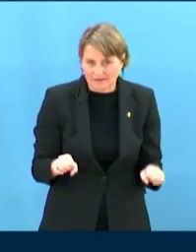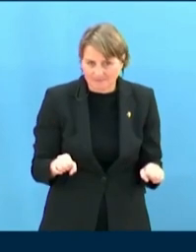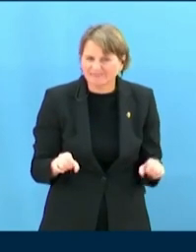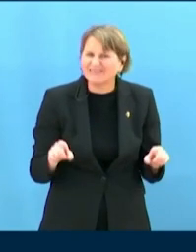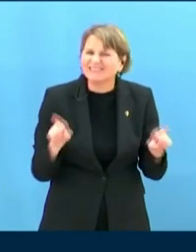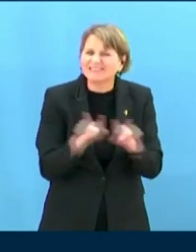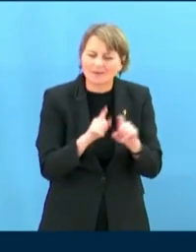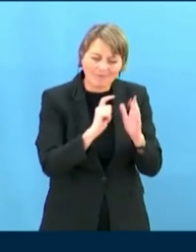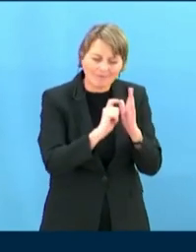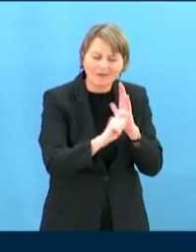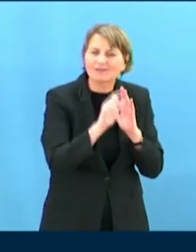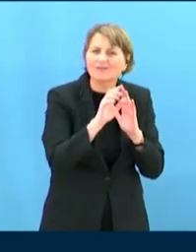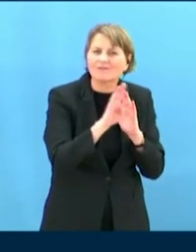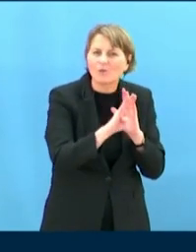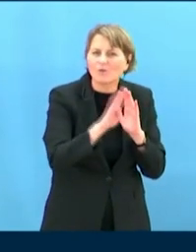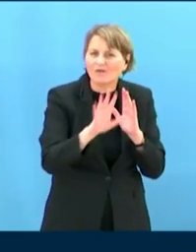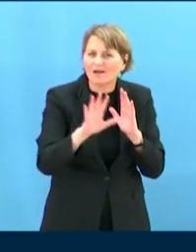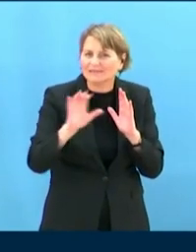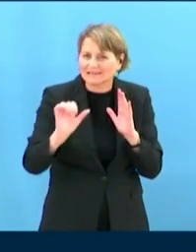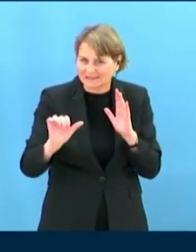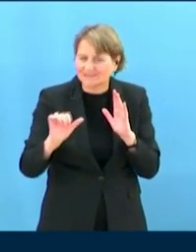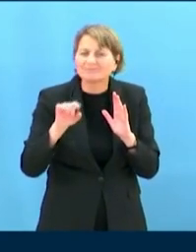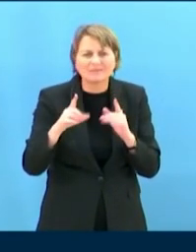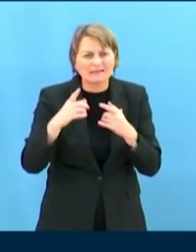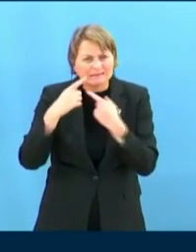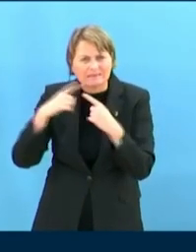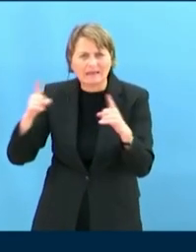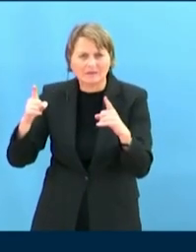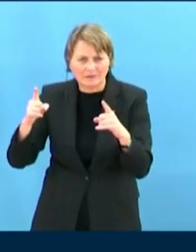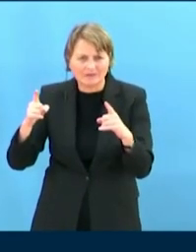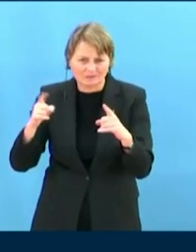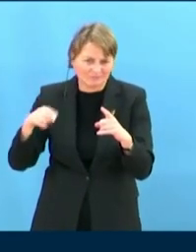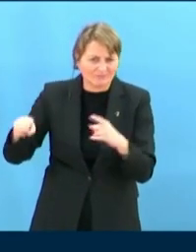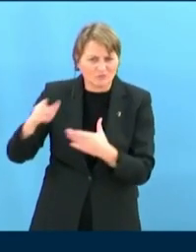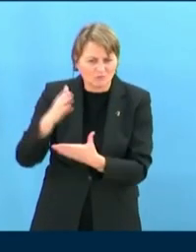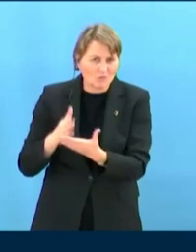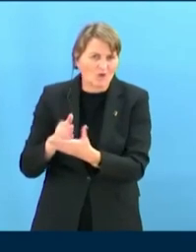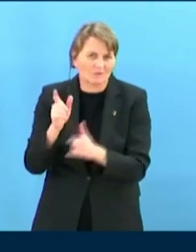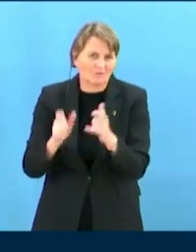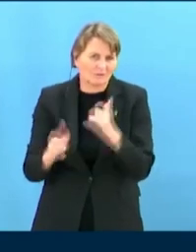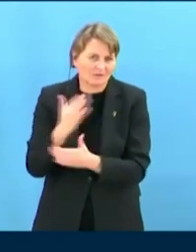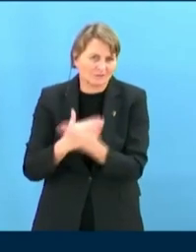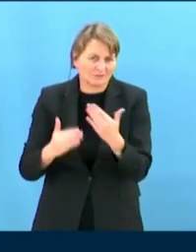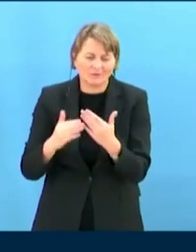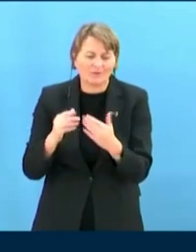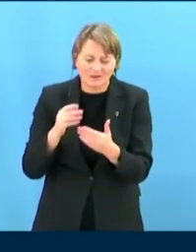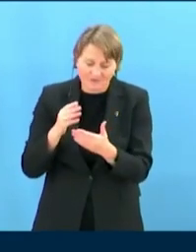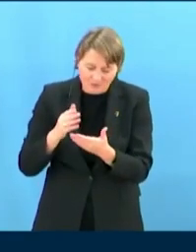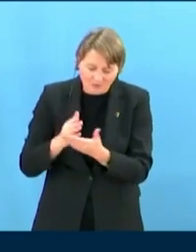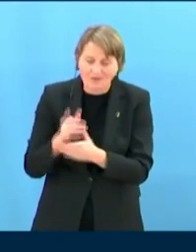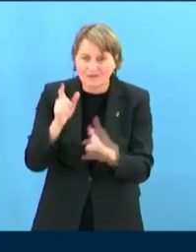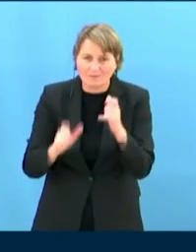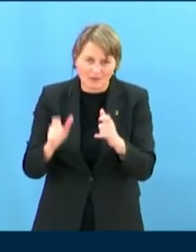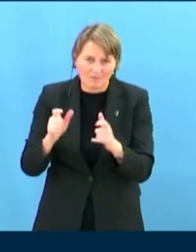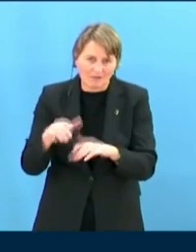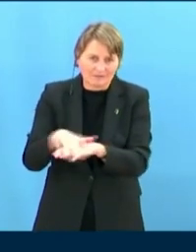du peuple autochtone en question se doit de déclarer son existence si cela n'a pas été déjà fait. de fonctionner selon une institution